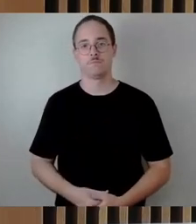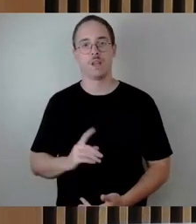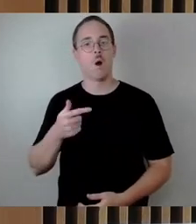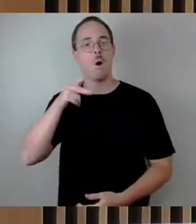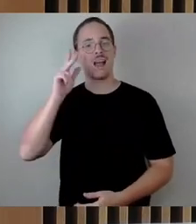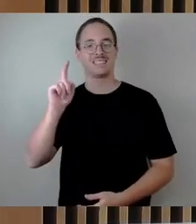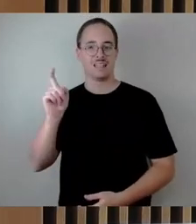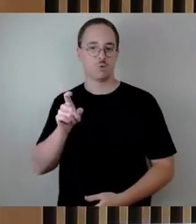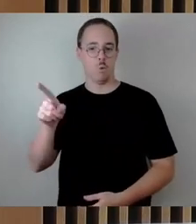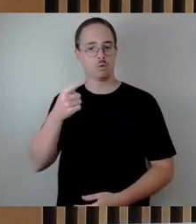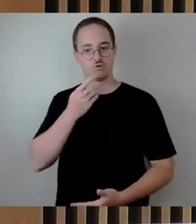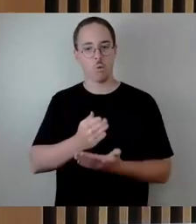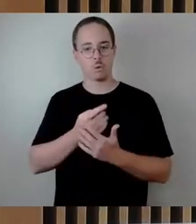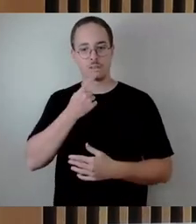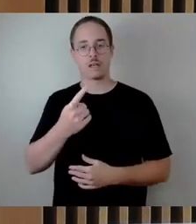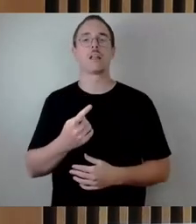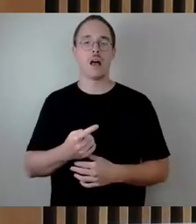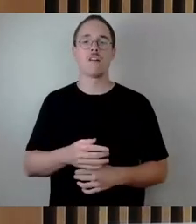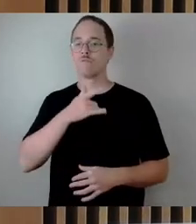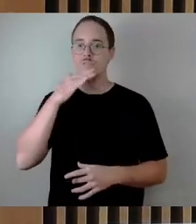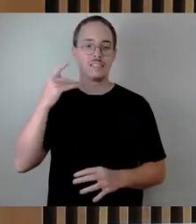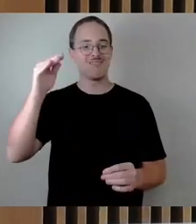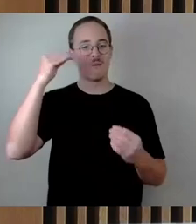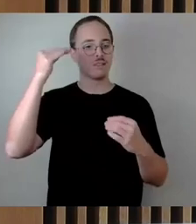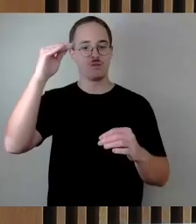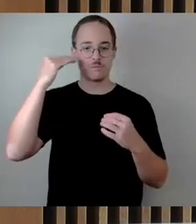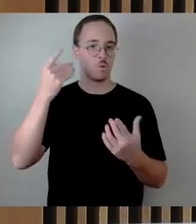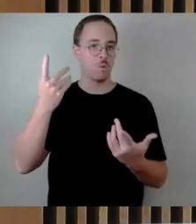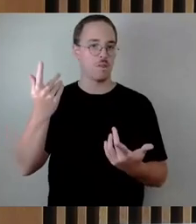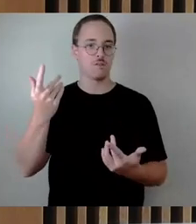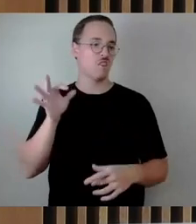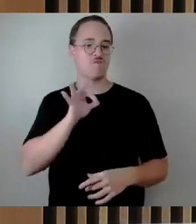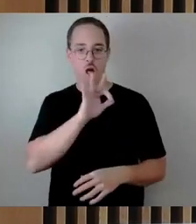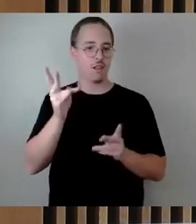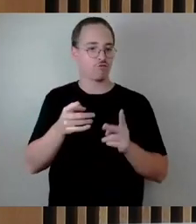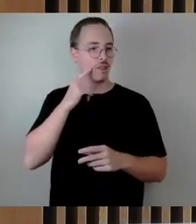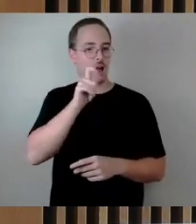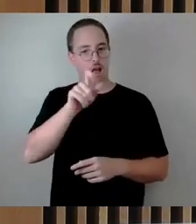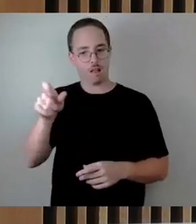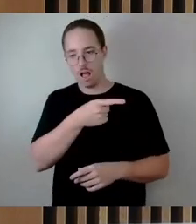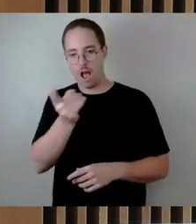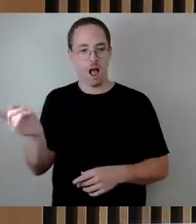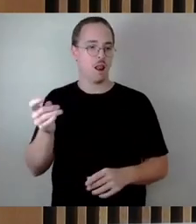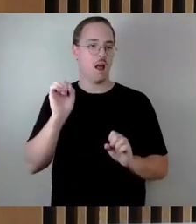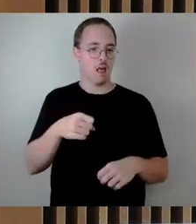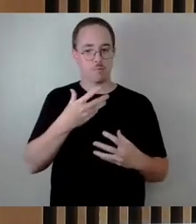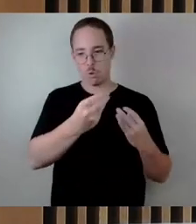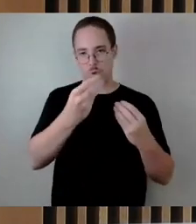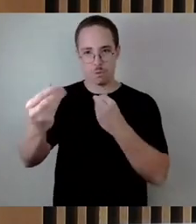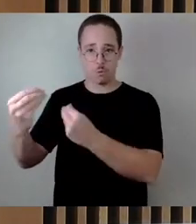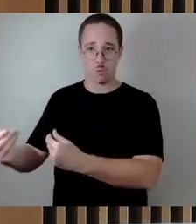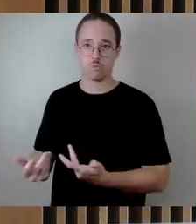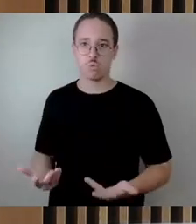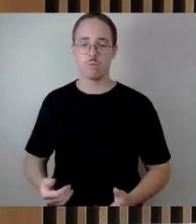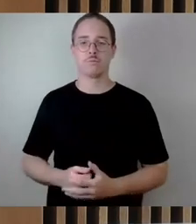wahrscheinlich jeder Stadträtin zugekommen aus der Verwaltung von Verkehrsbetrieben. Daraus ergeben sich für mich ein paar